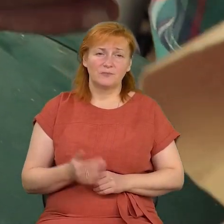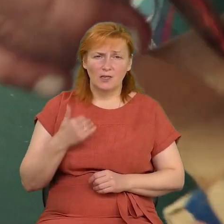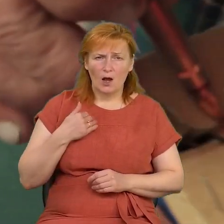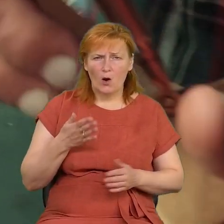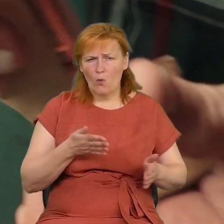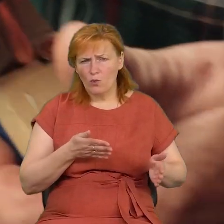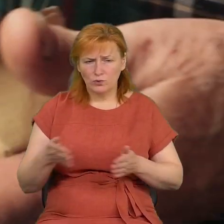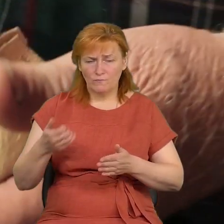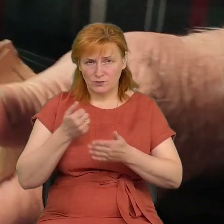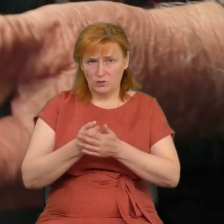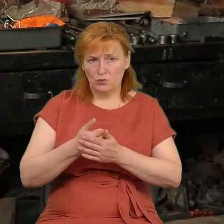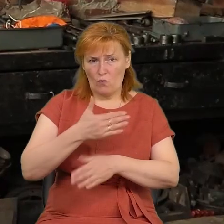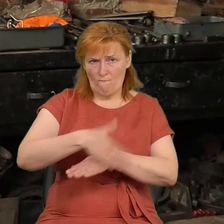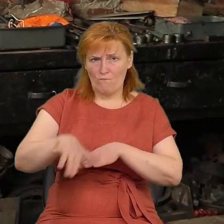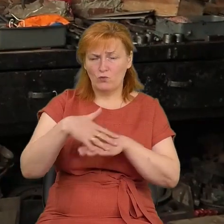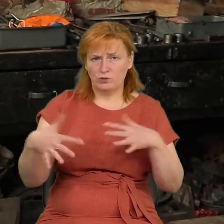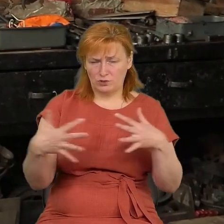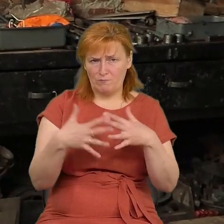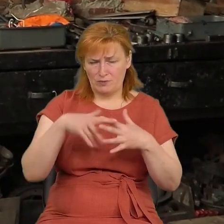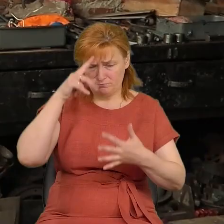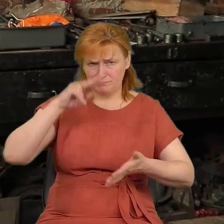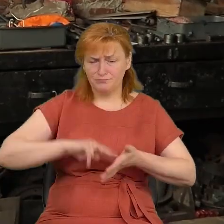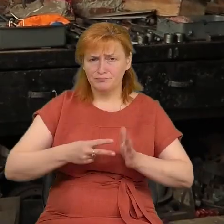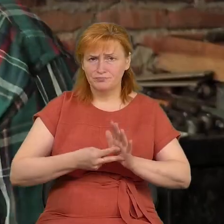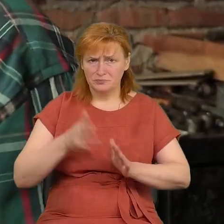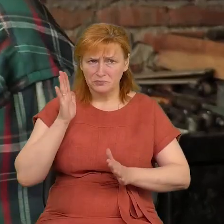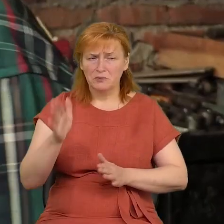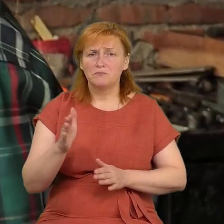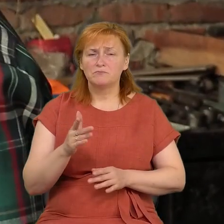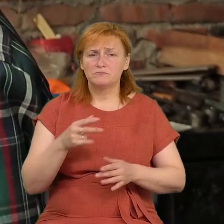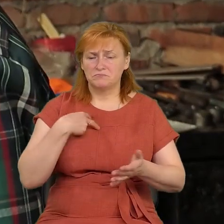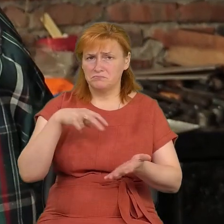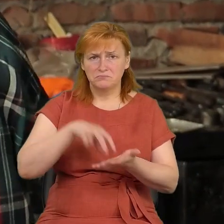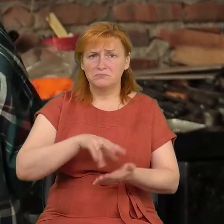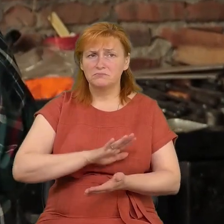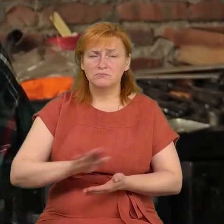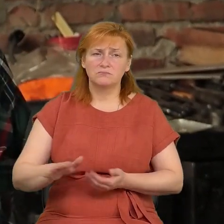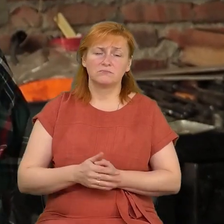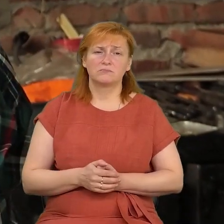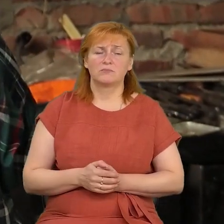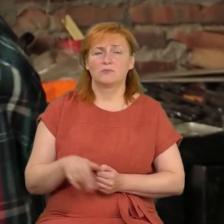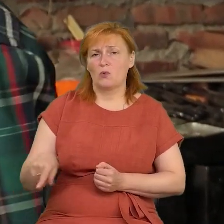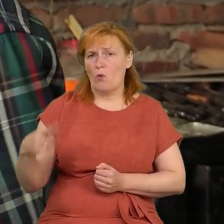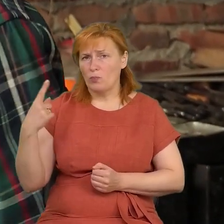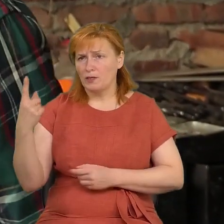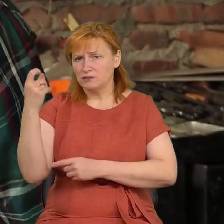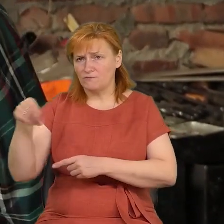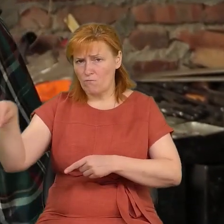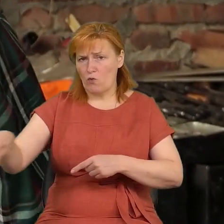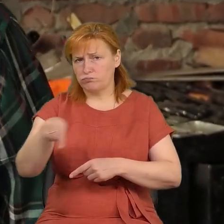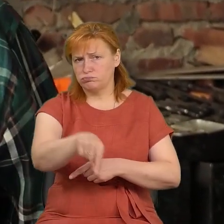до вуличних боїв у Чернігові. І карабін кіло мене, я спав. Отут один ствол стояв, отут другий, там третій.